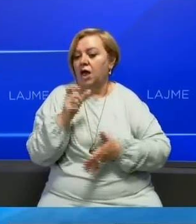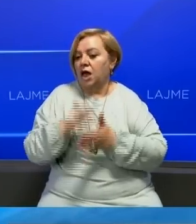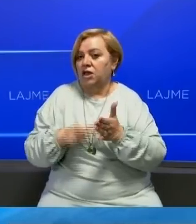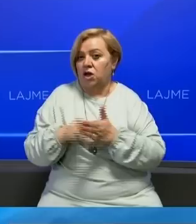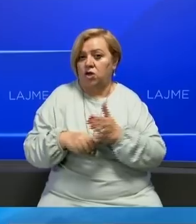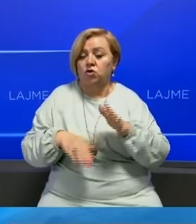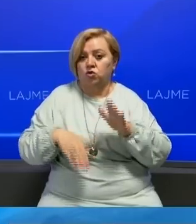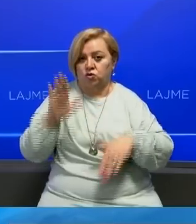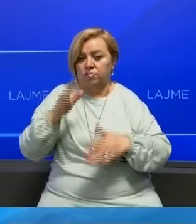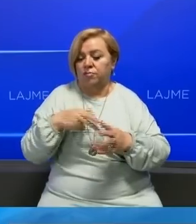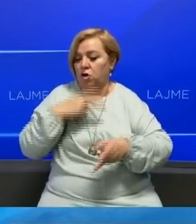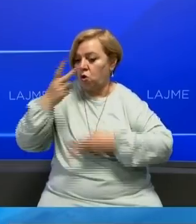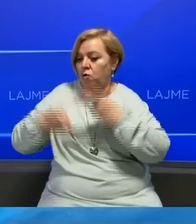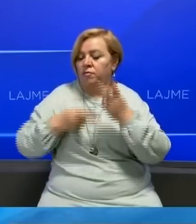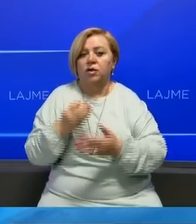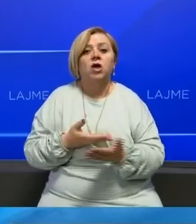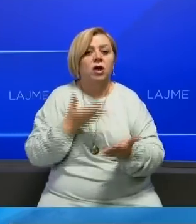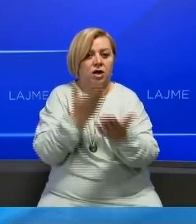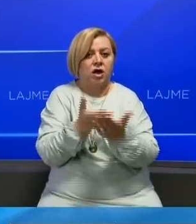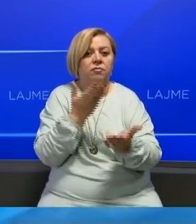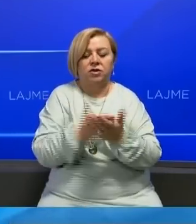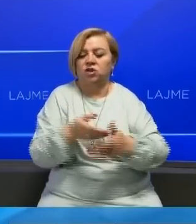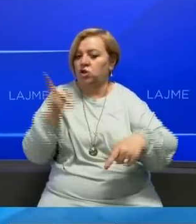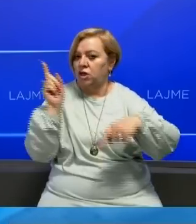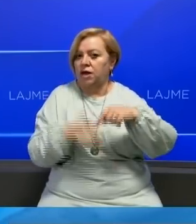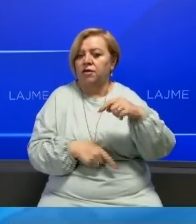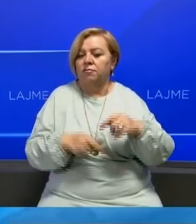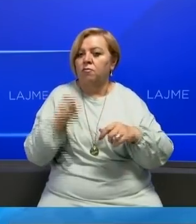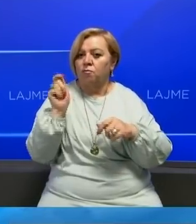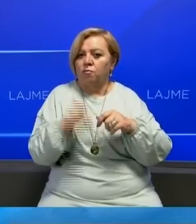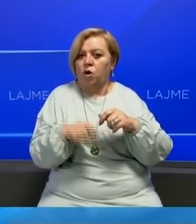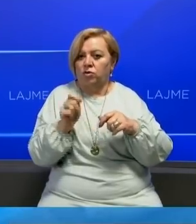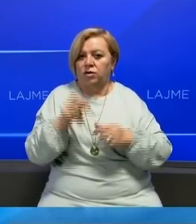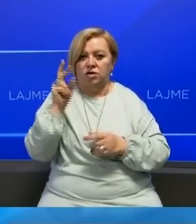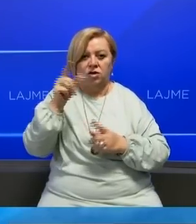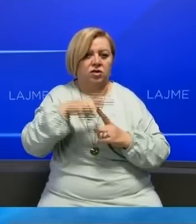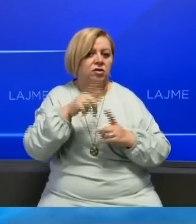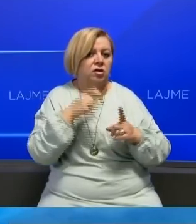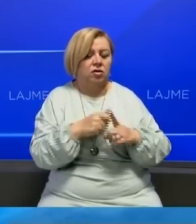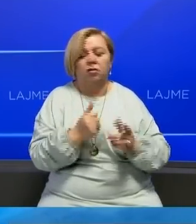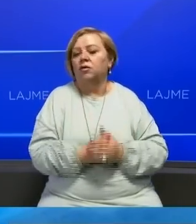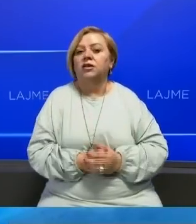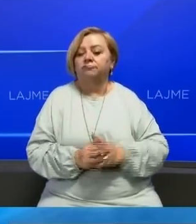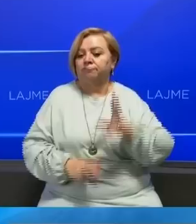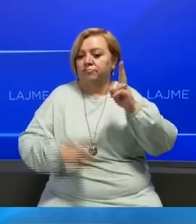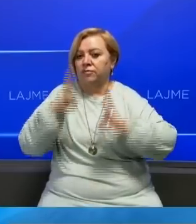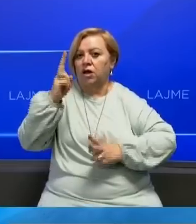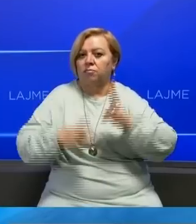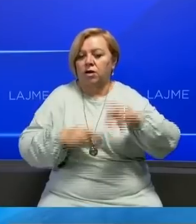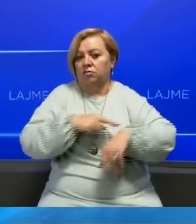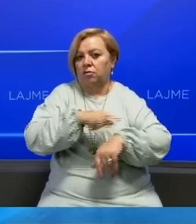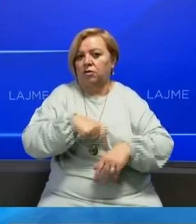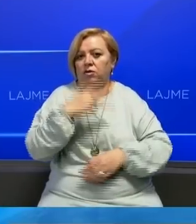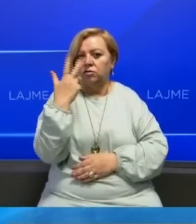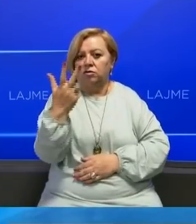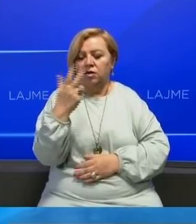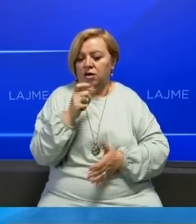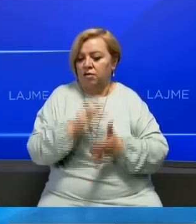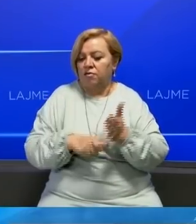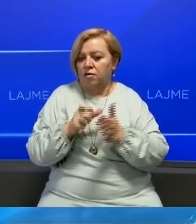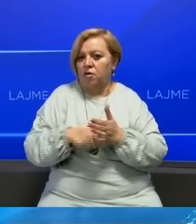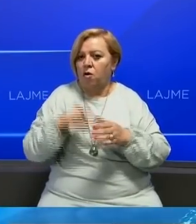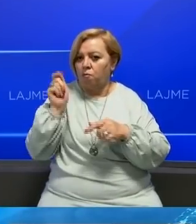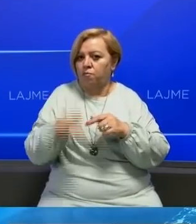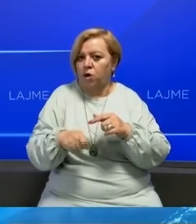shumicës në këtë komision rekomanduan shkarkimin e bordit të rëtë kësë. Kjo pas një debati gati tre orësh mes antarve të